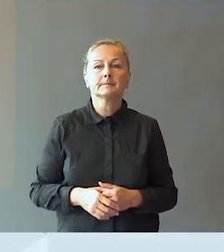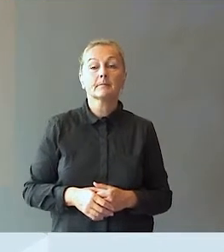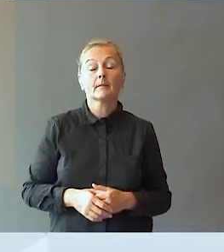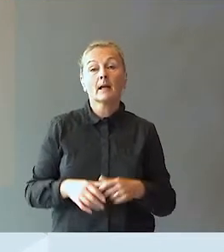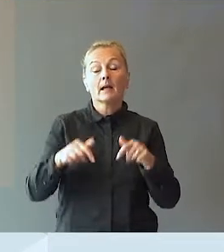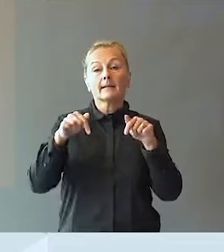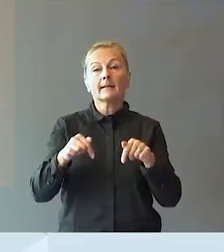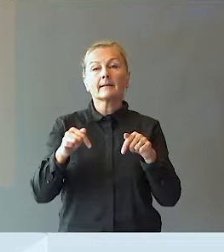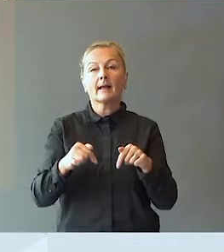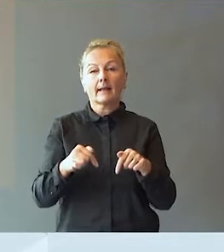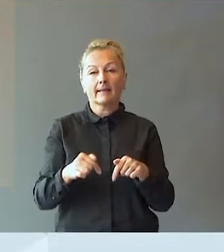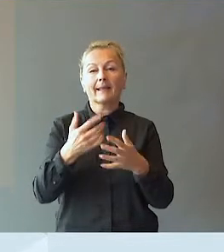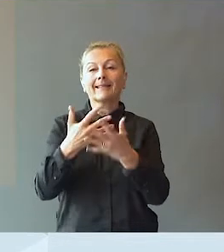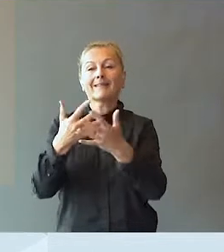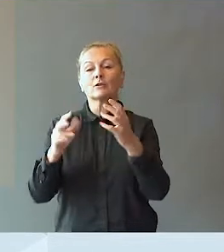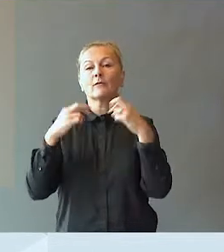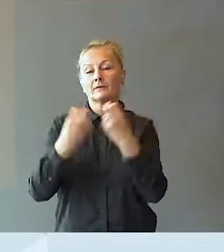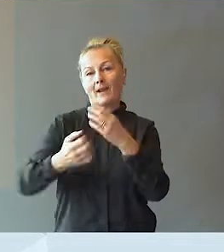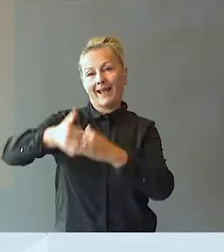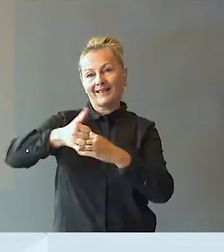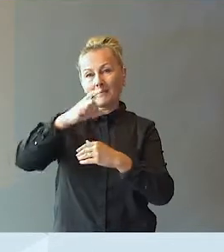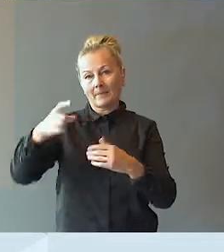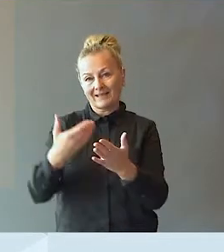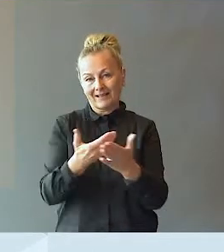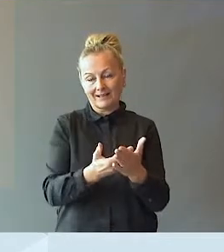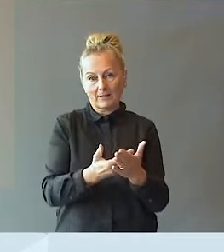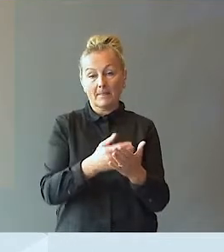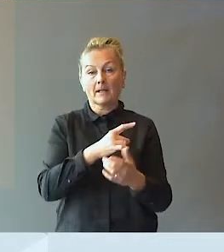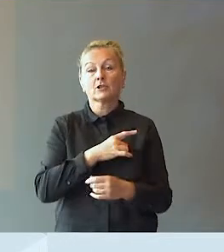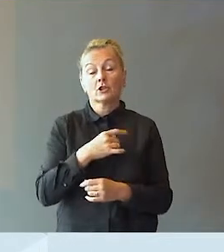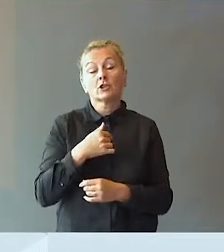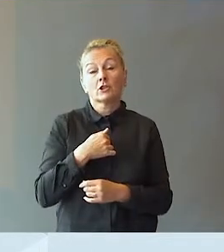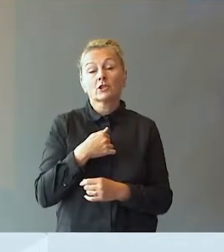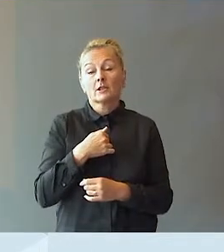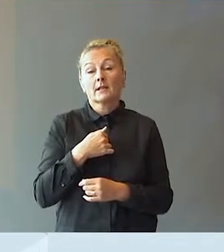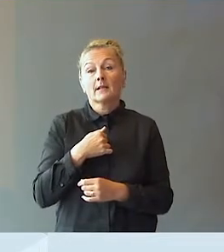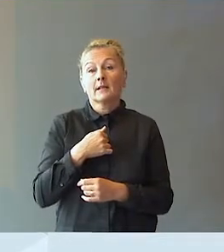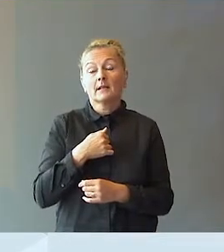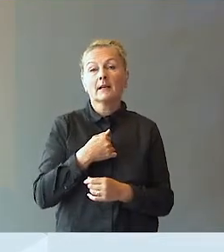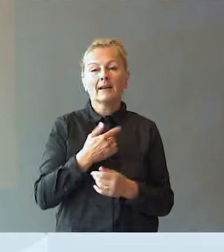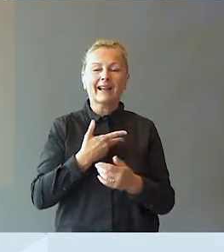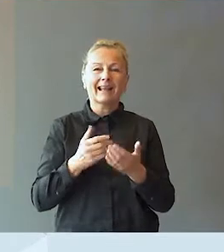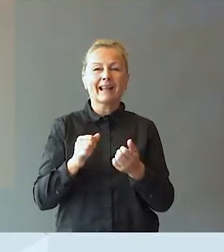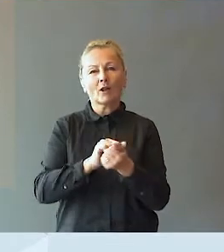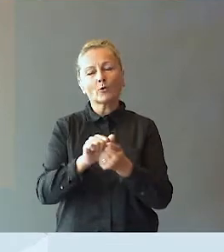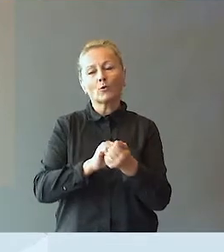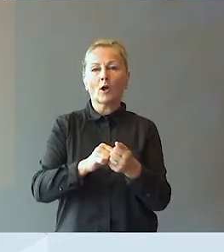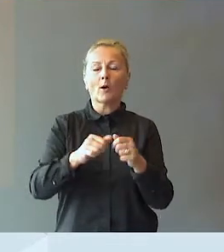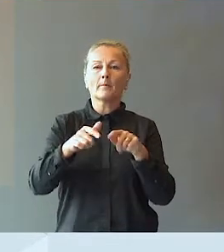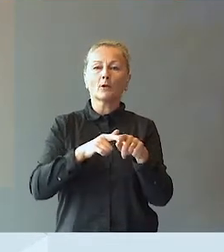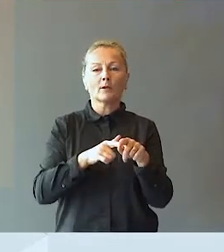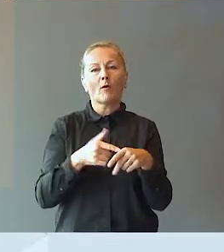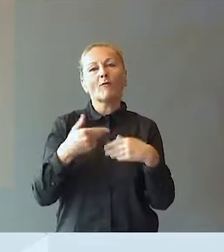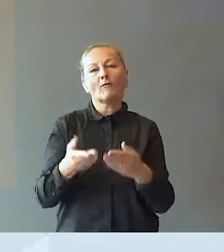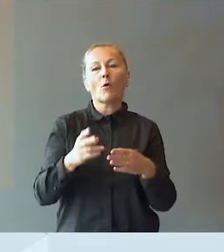Dette er en nettverkskonferanse for ledere i PP-tjenesten. Jeg synes det er veldig naturlig å begynne med å få